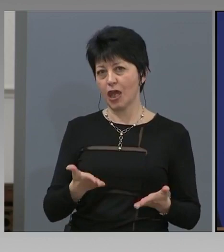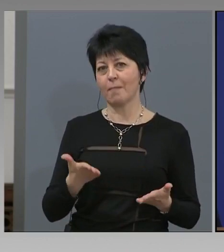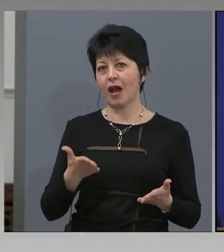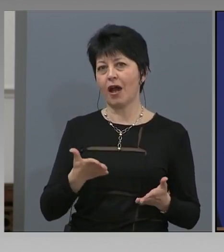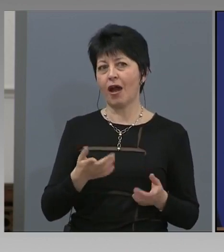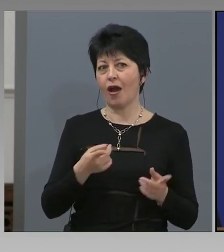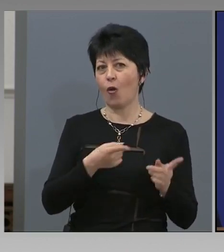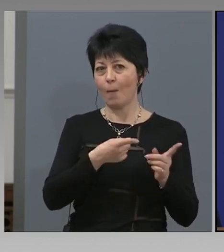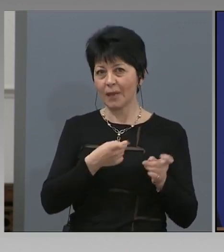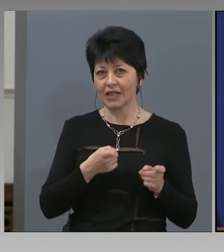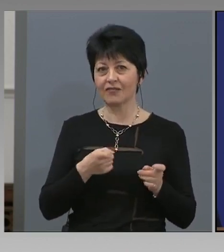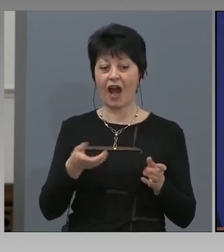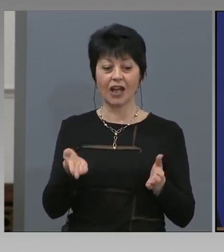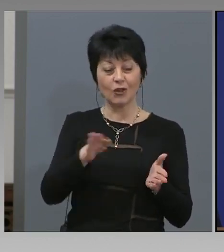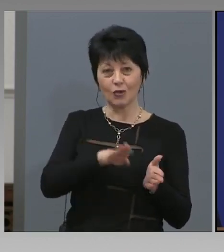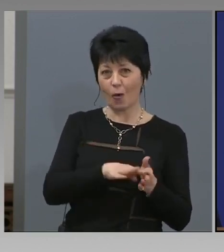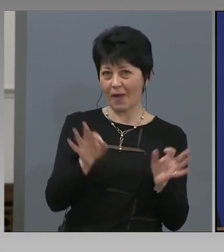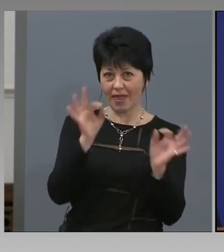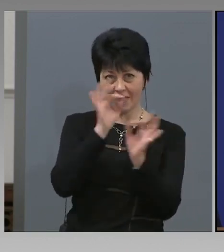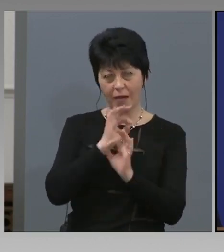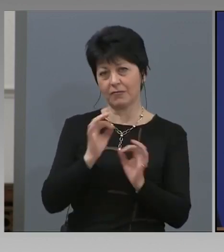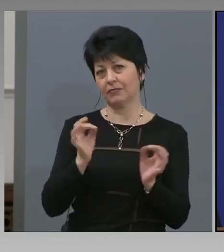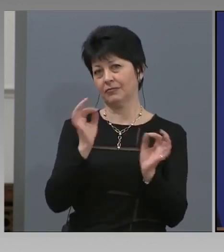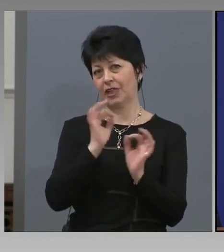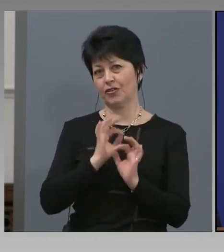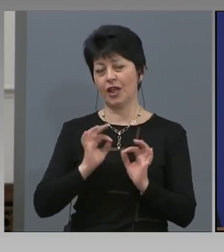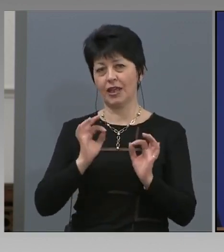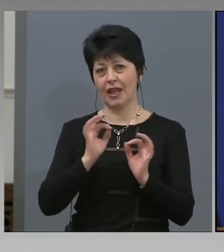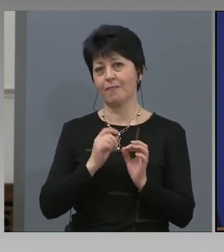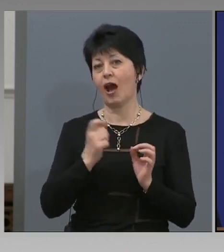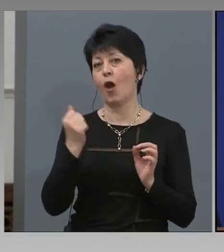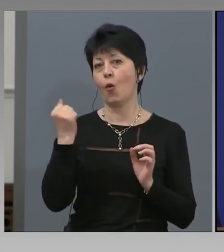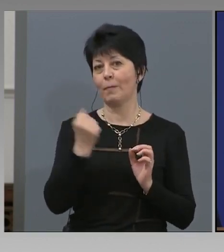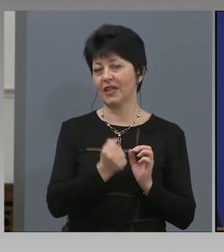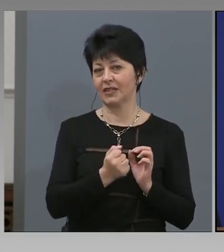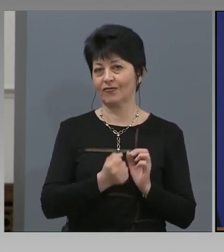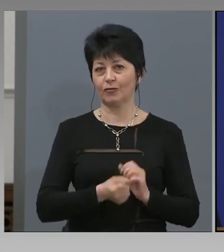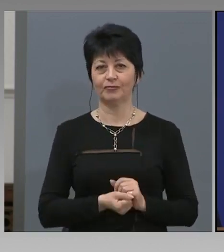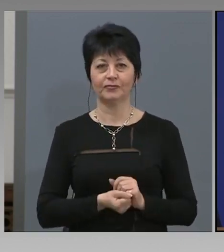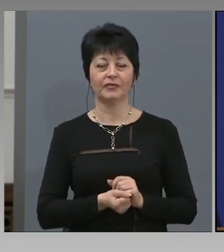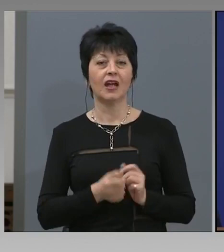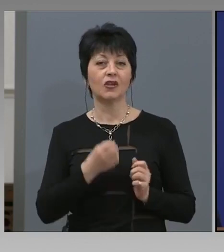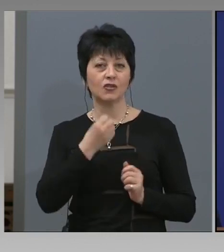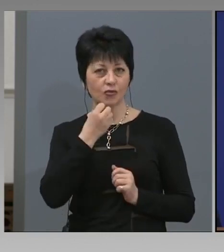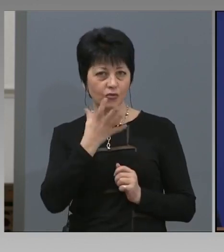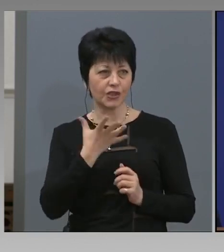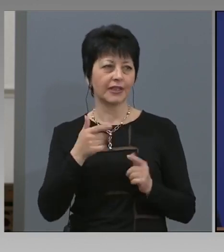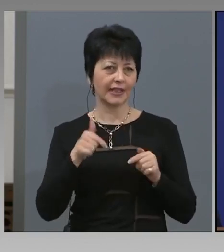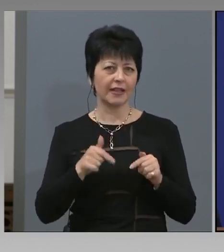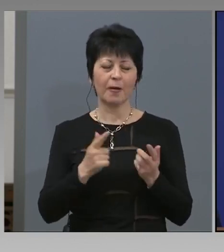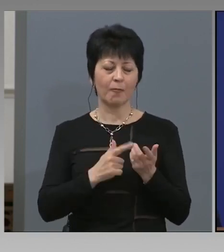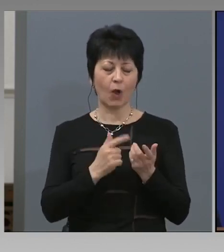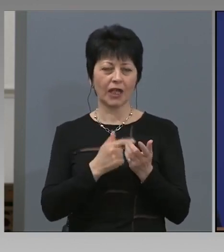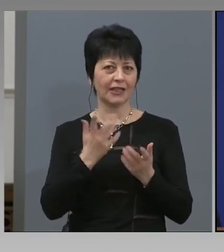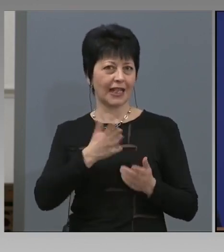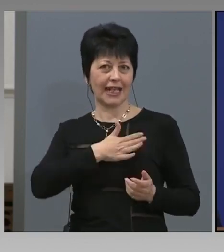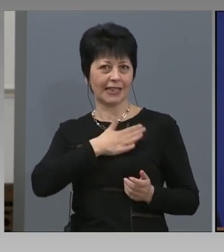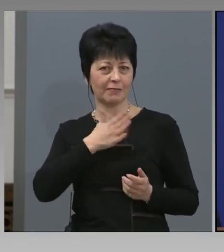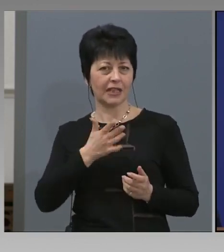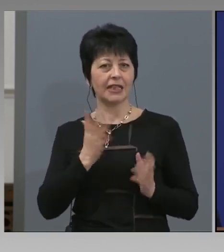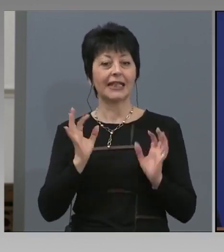как да се изкриват. А те са толкова, колкото към момента. И за съжаление, в